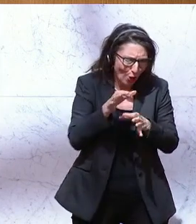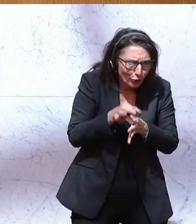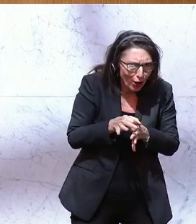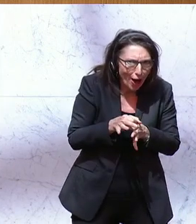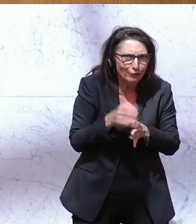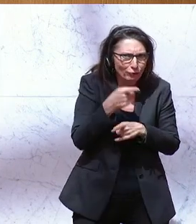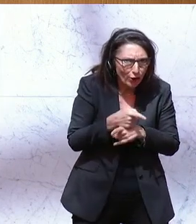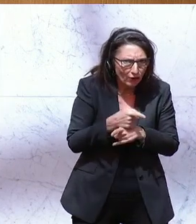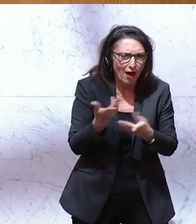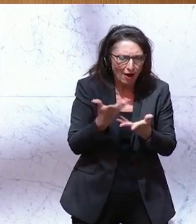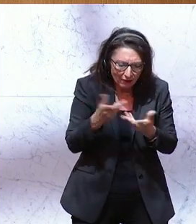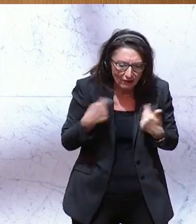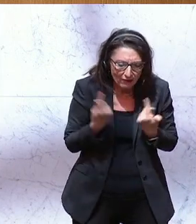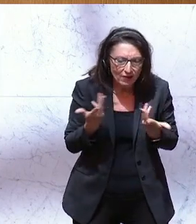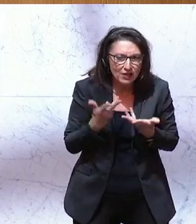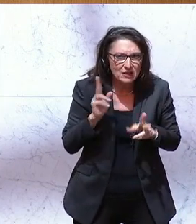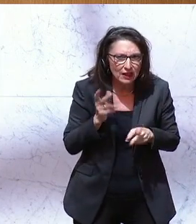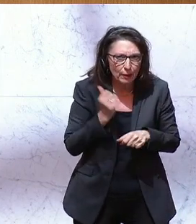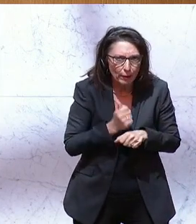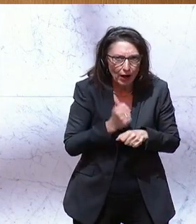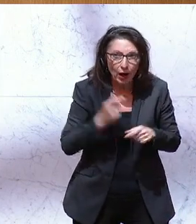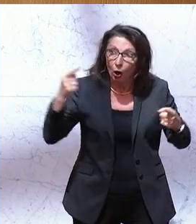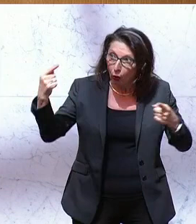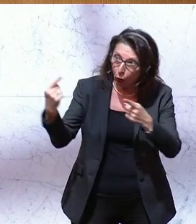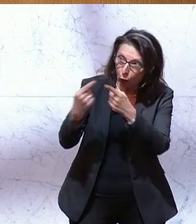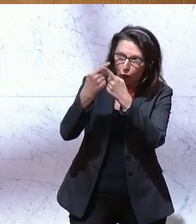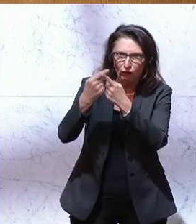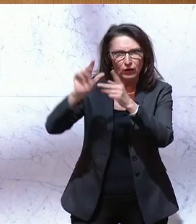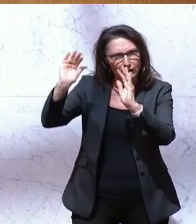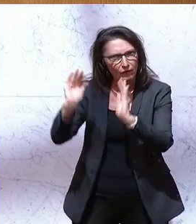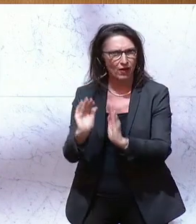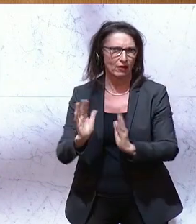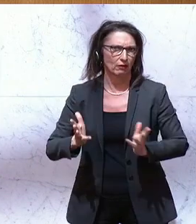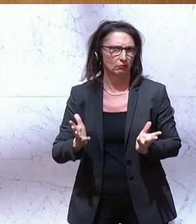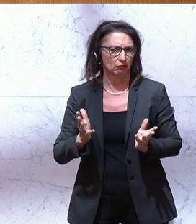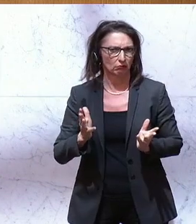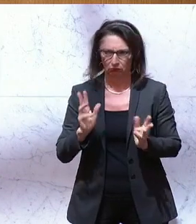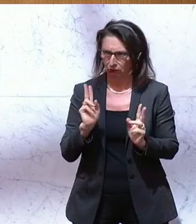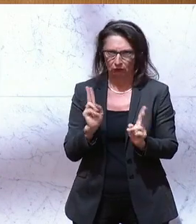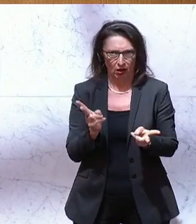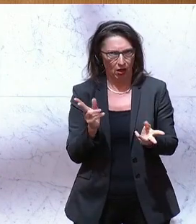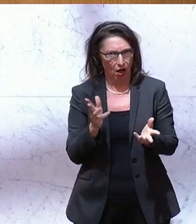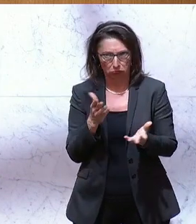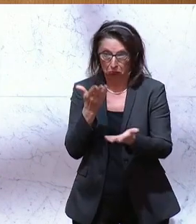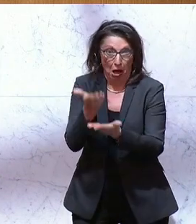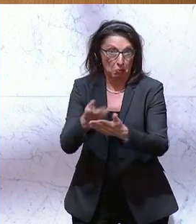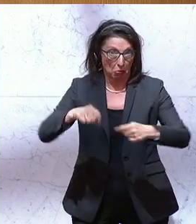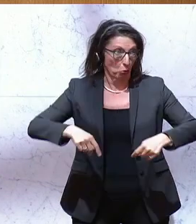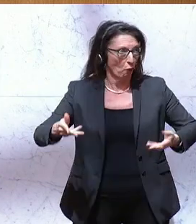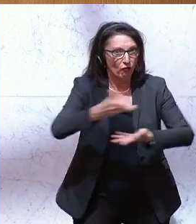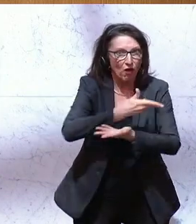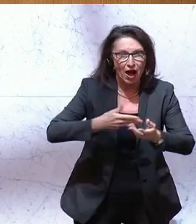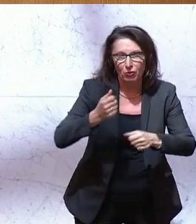neutrales Land dazu beitragen, dass der Konflikt entschärft wird. Können wir es anbieten als Verhandlungsplatz, was können wir